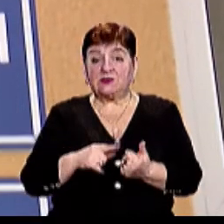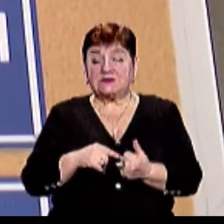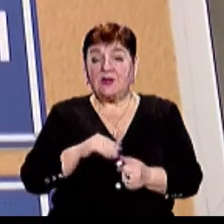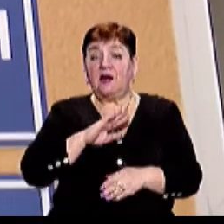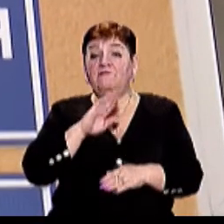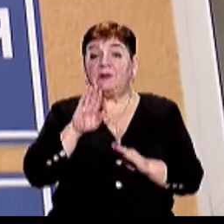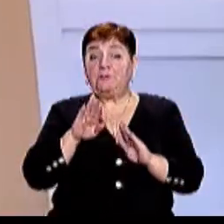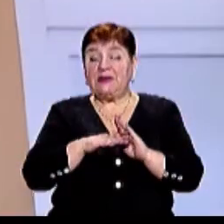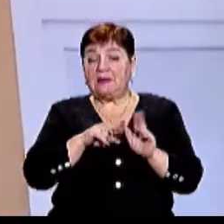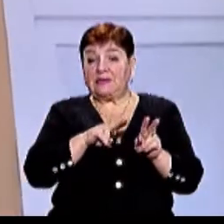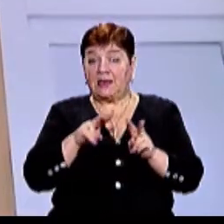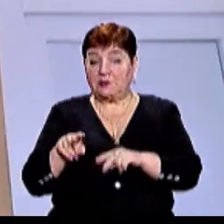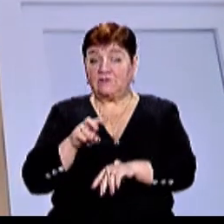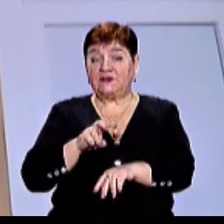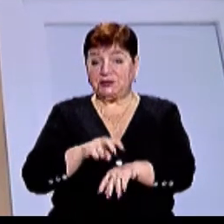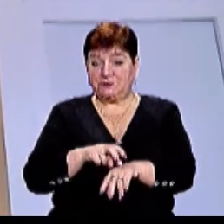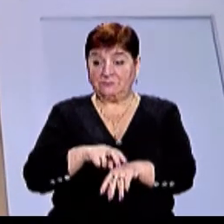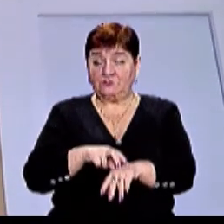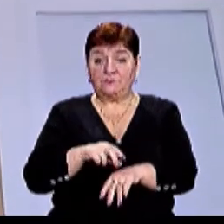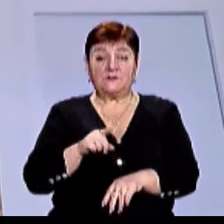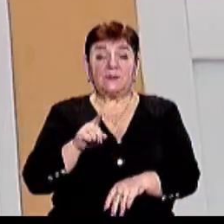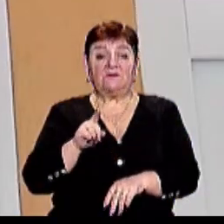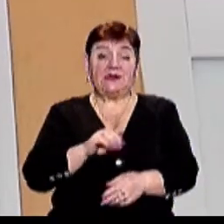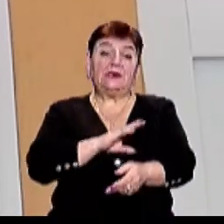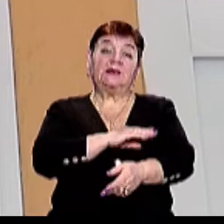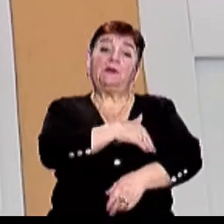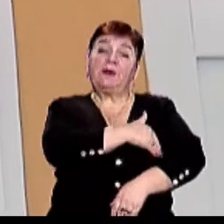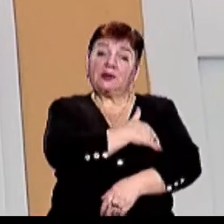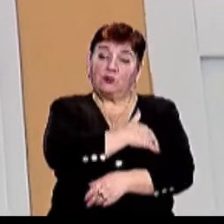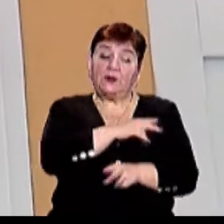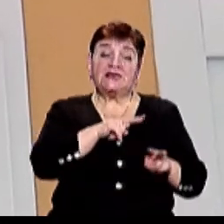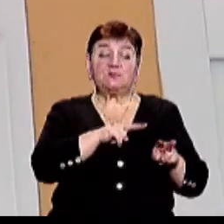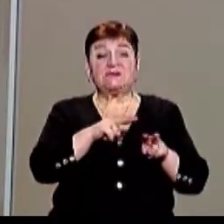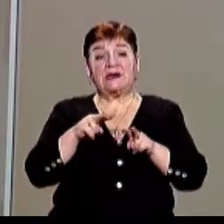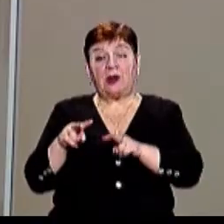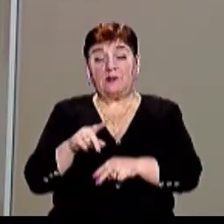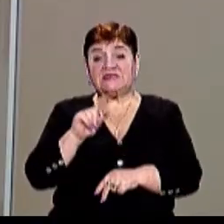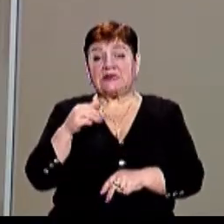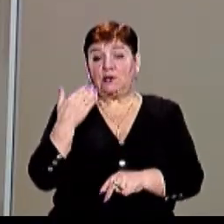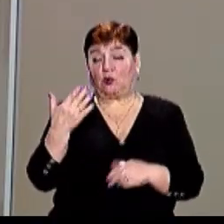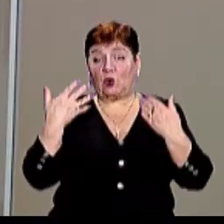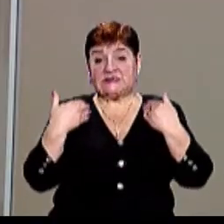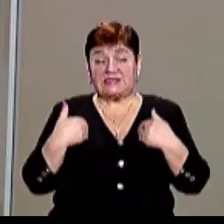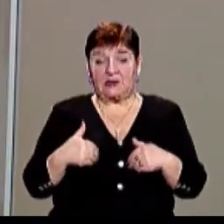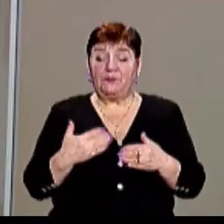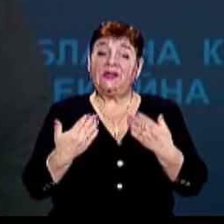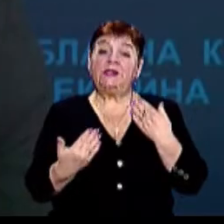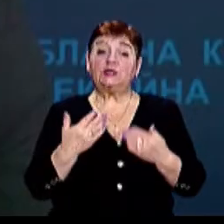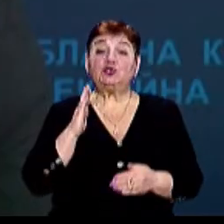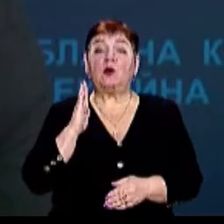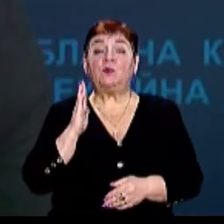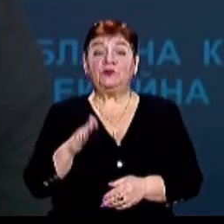наглядом медичних працівників Вимірюємо температуру і спостерігаємо за його станом Якщо